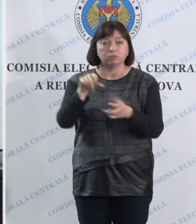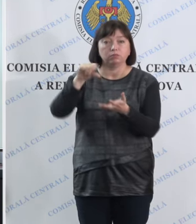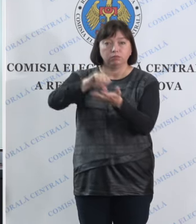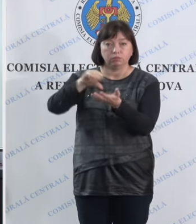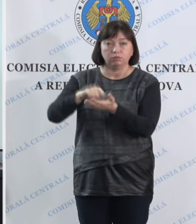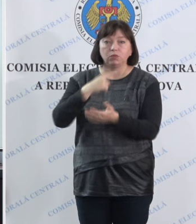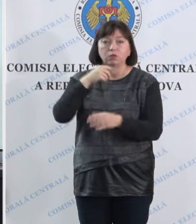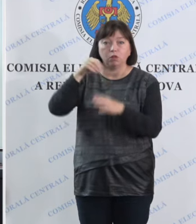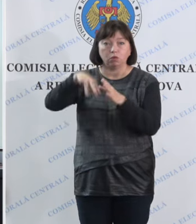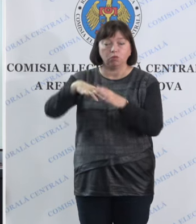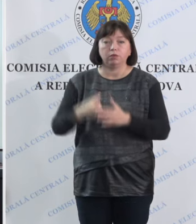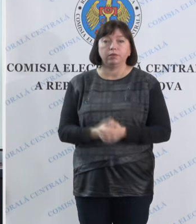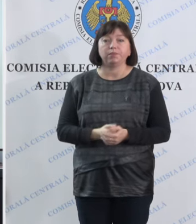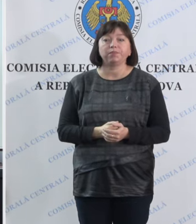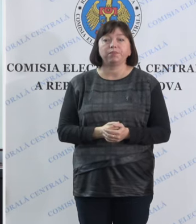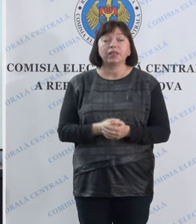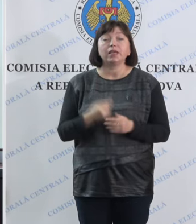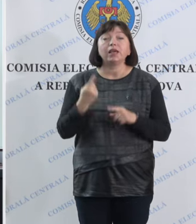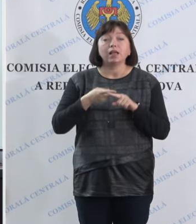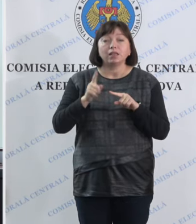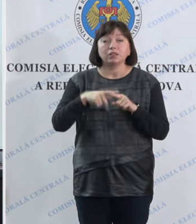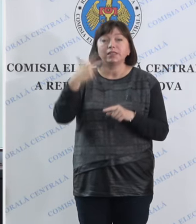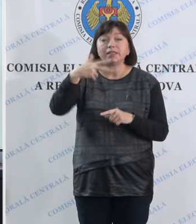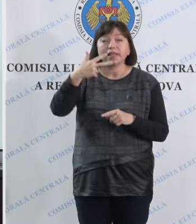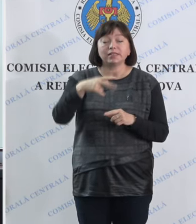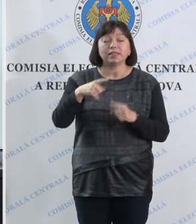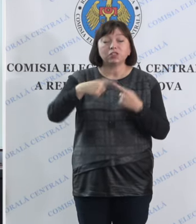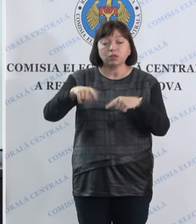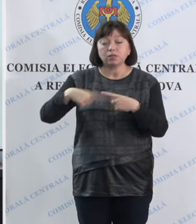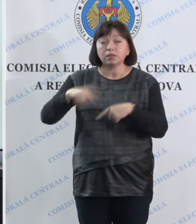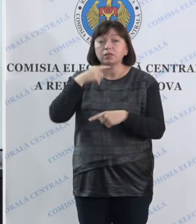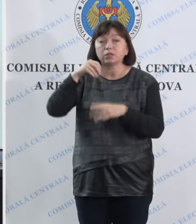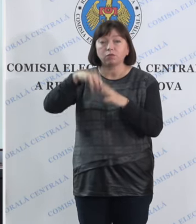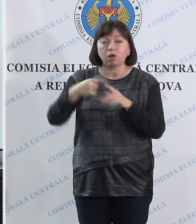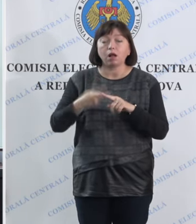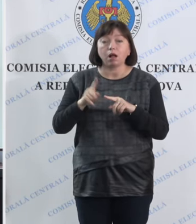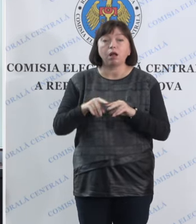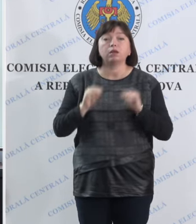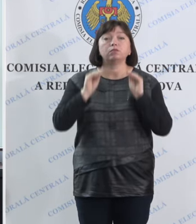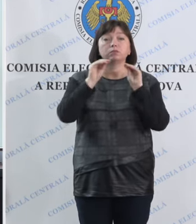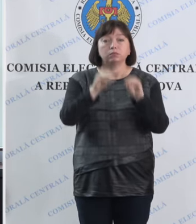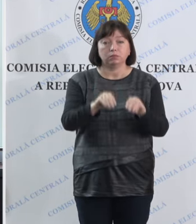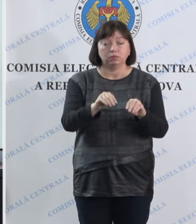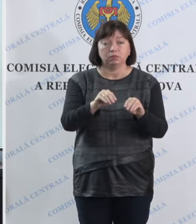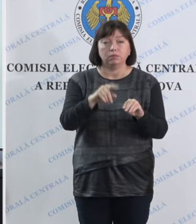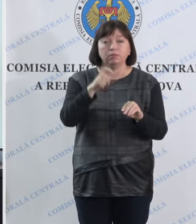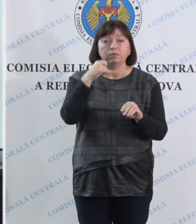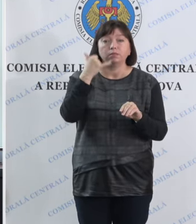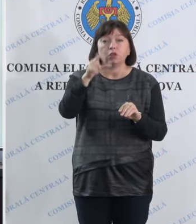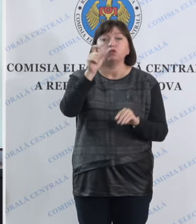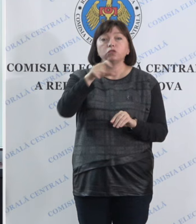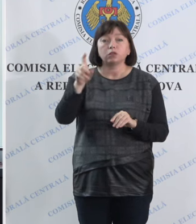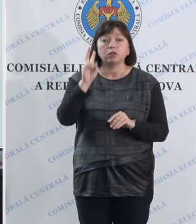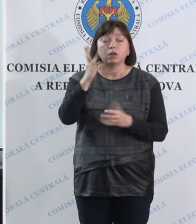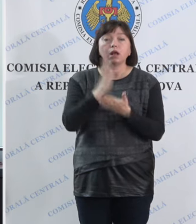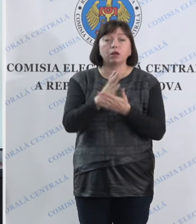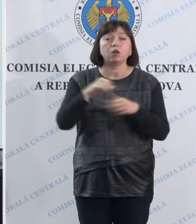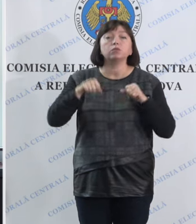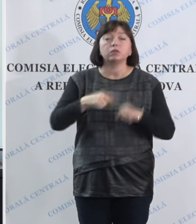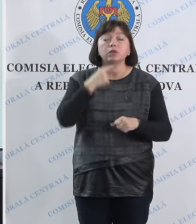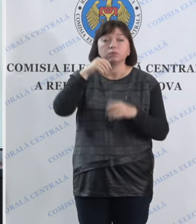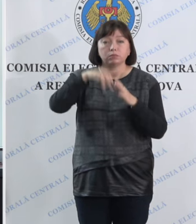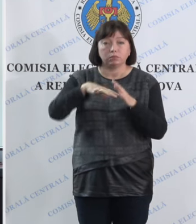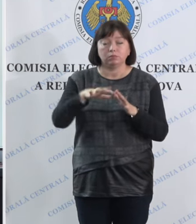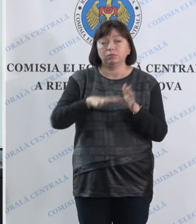urne. În cele 30 de secții de votare, constituite pentru cetățenii cu drept de vot din